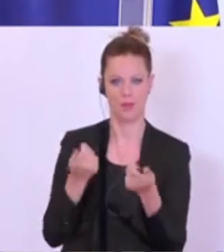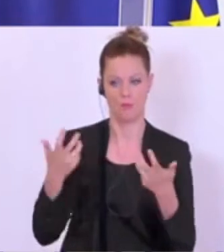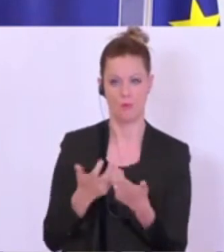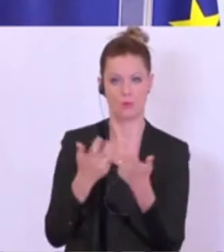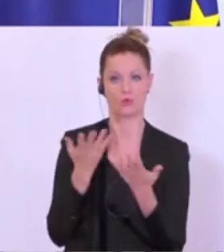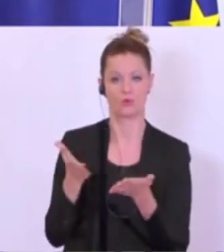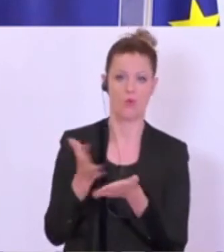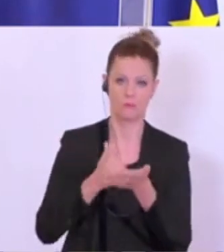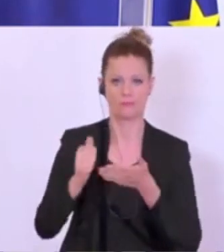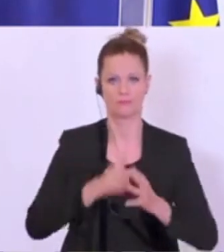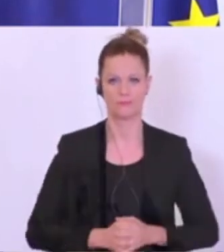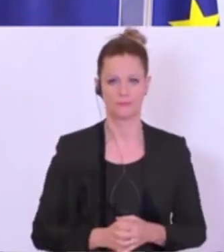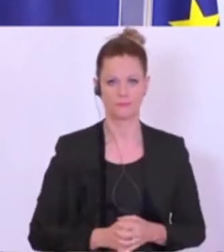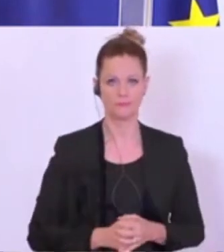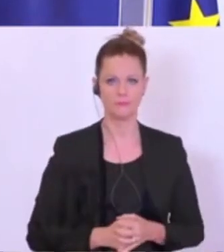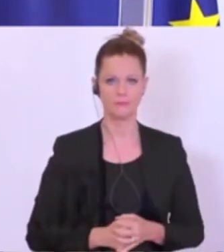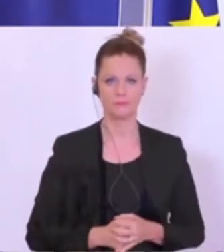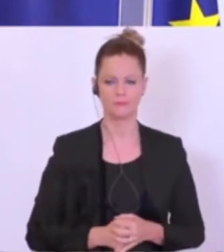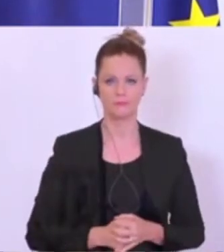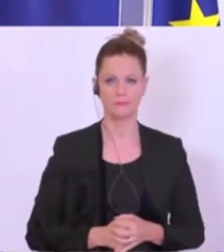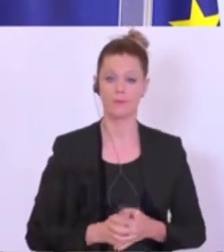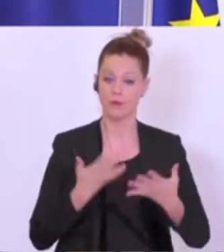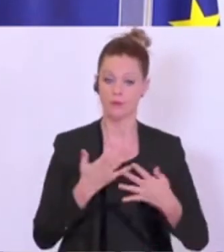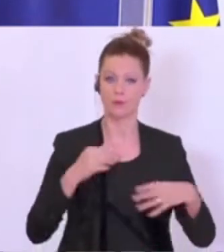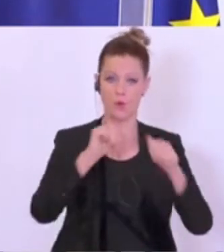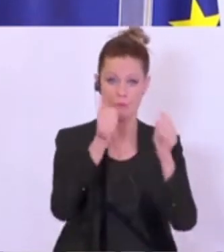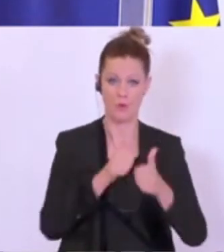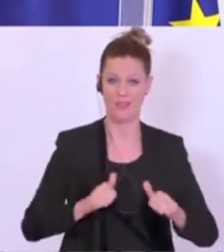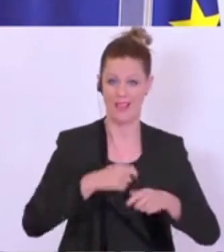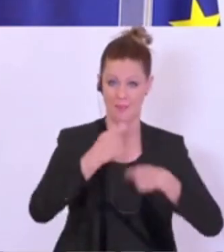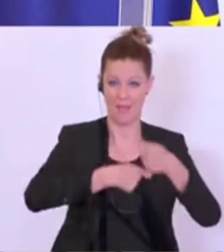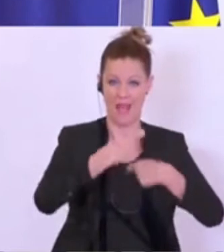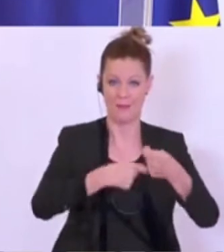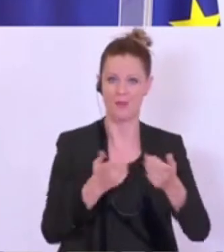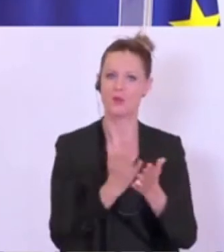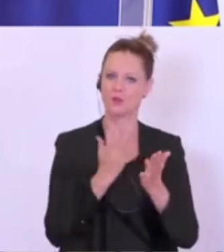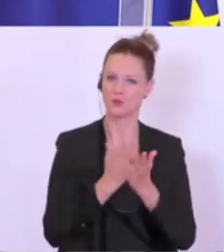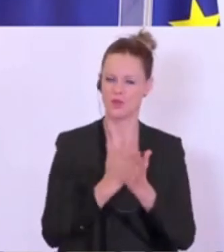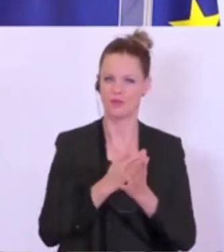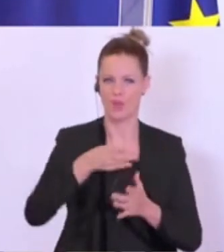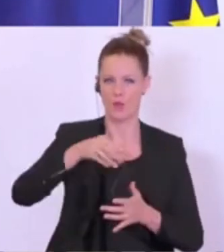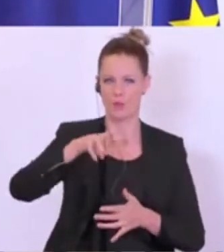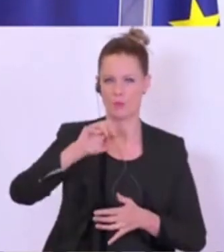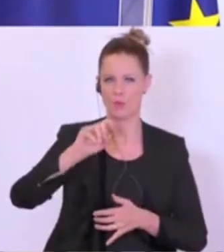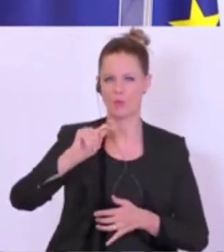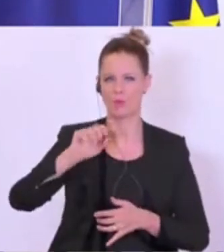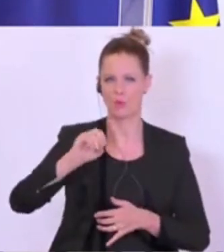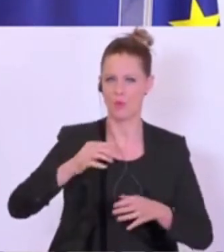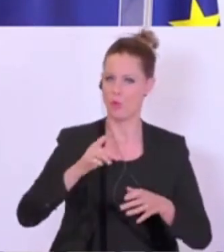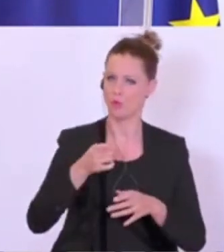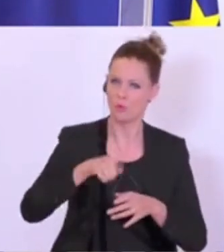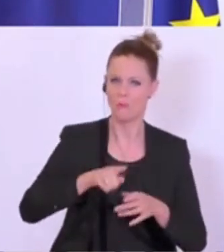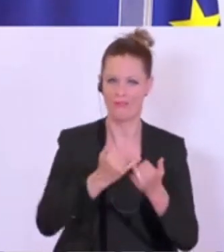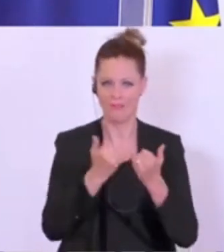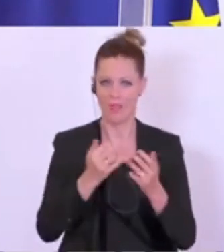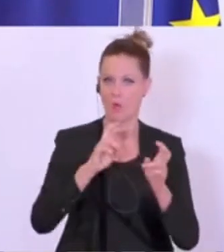nutzt. Die erarbeiteten Modelle wurden dort auch bereits in Prototypen umgesetzt. Gerade